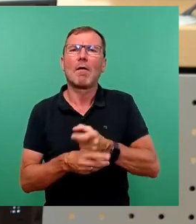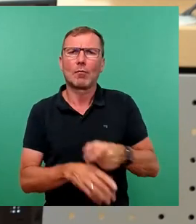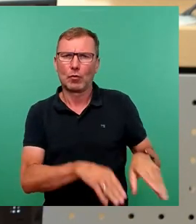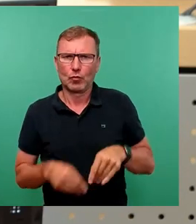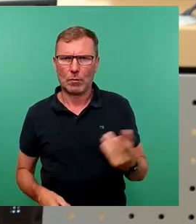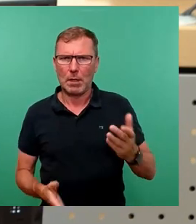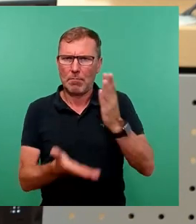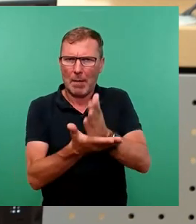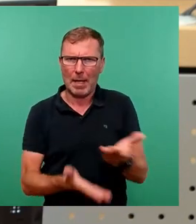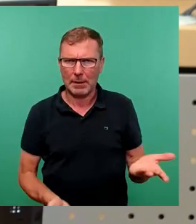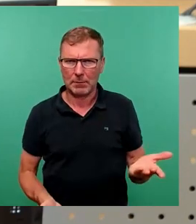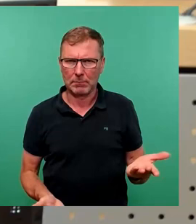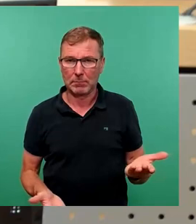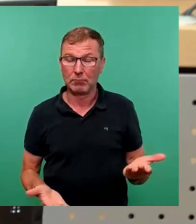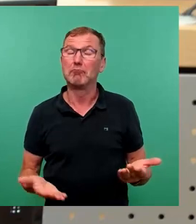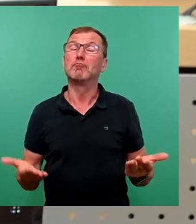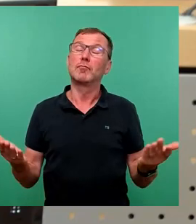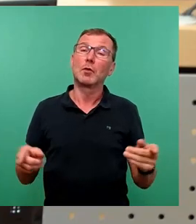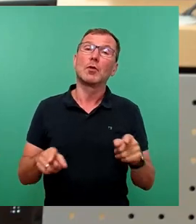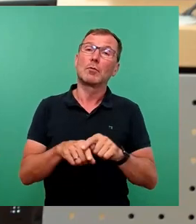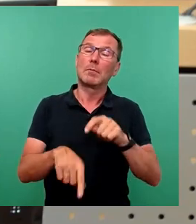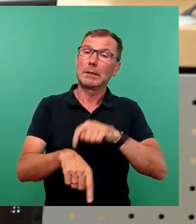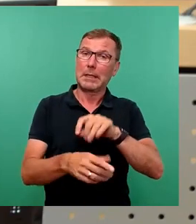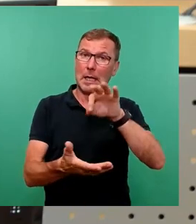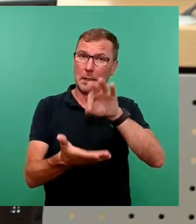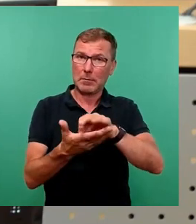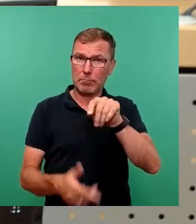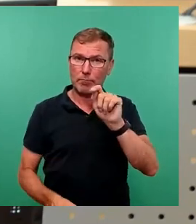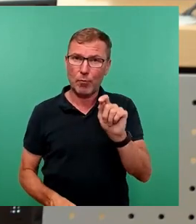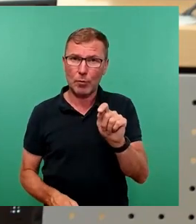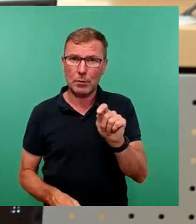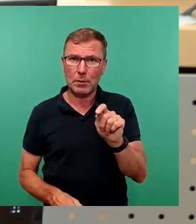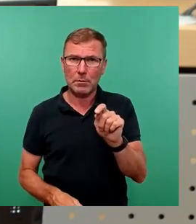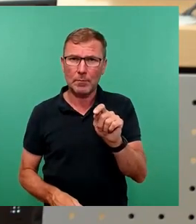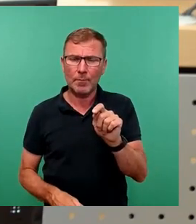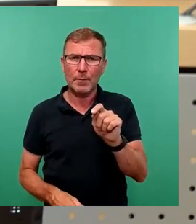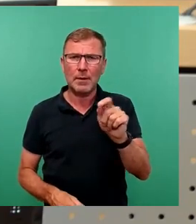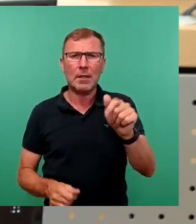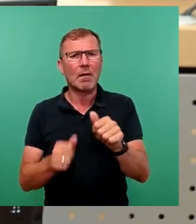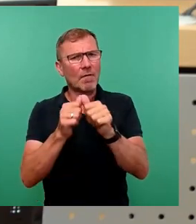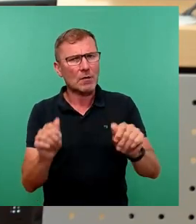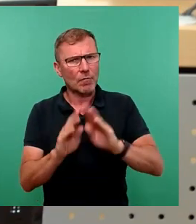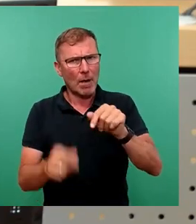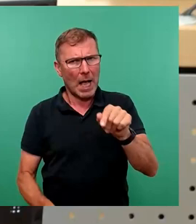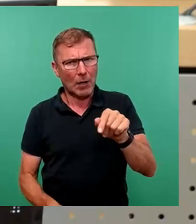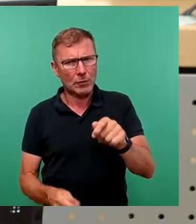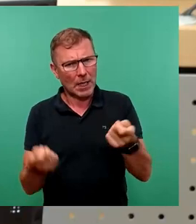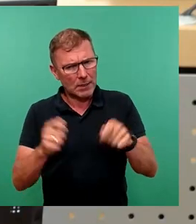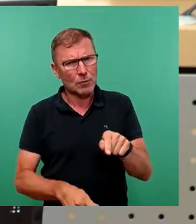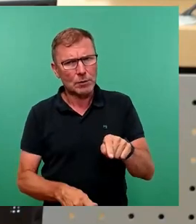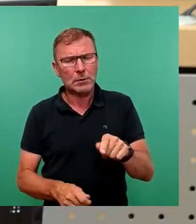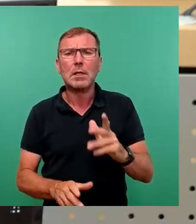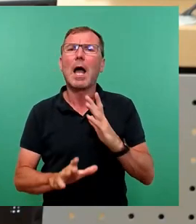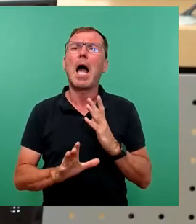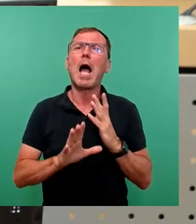Denn zum Zeitpunkt der Verabschiedung des Haushaltes lag der Antrag